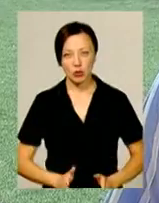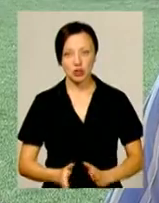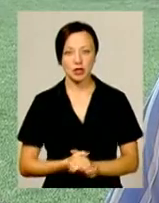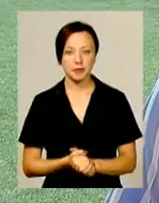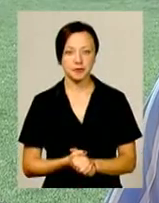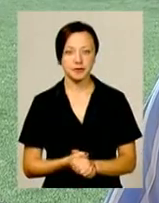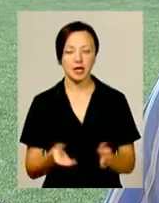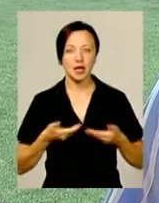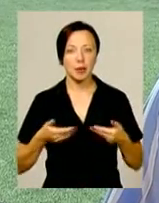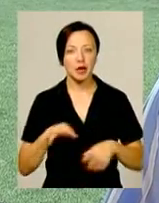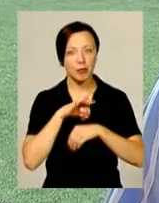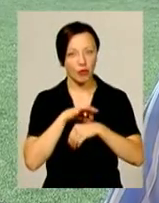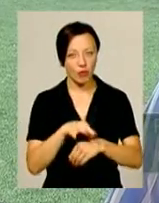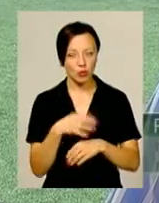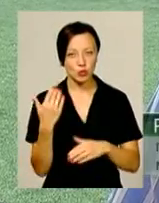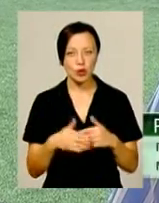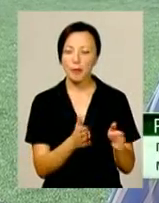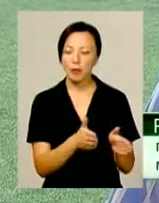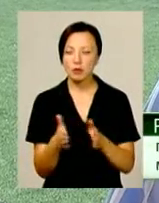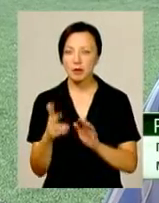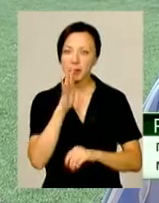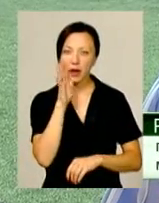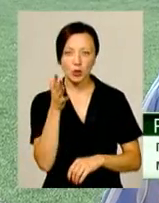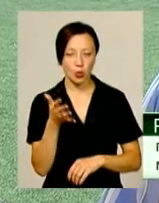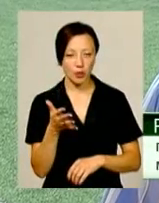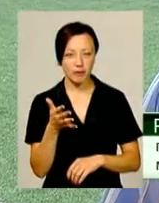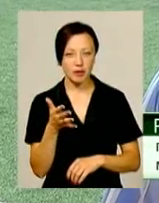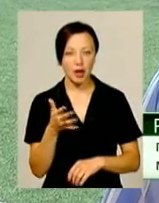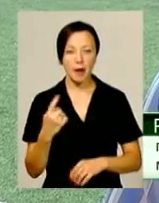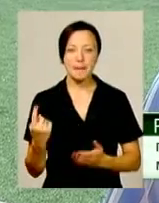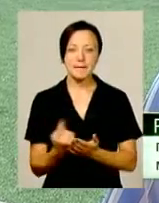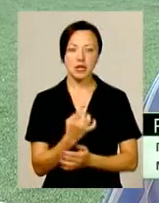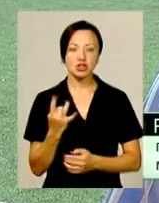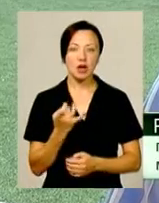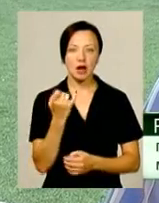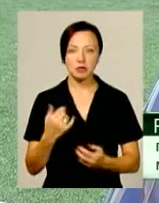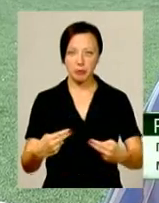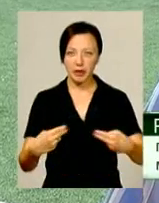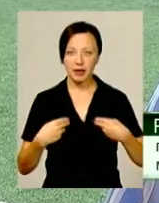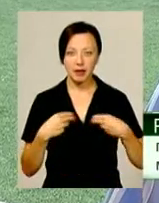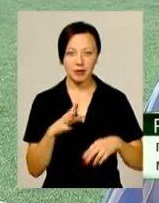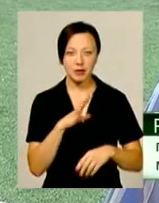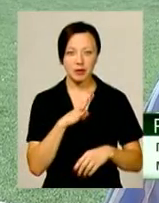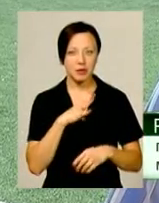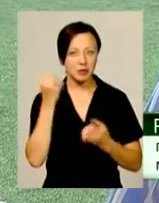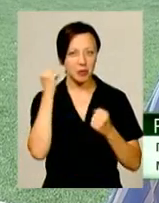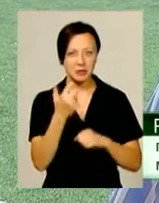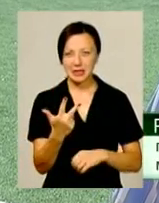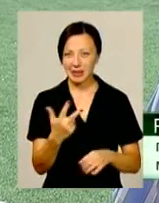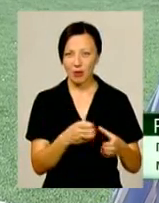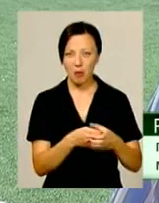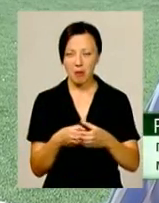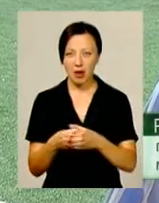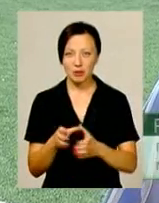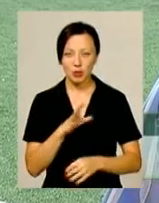проводимо його вже поспіль 5 років. В перший раз до нас приїхали 3 команди.